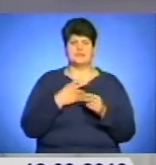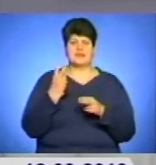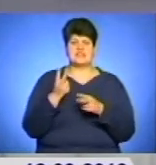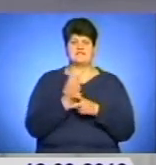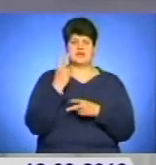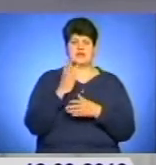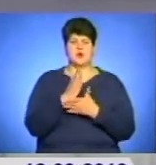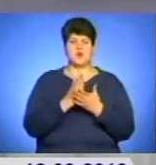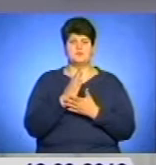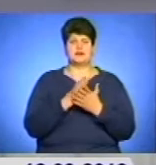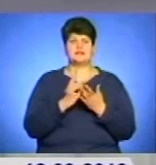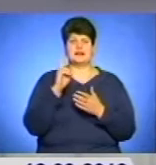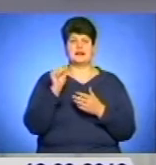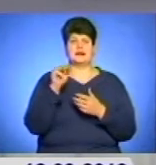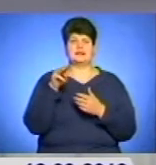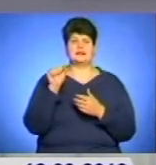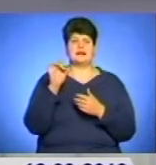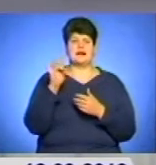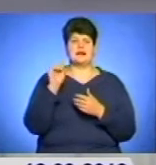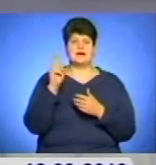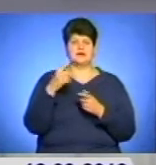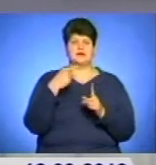операція, катаракта і галукома.